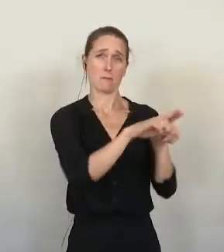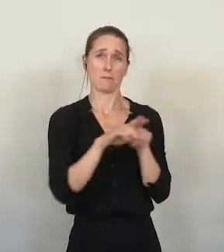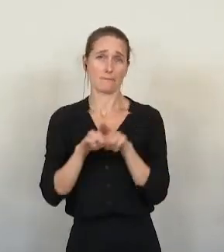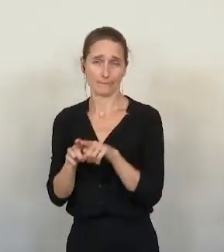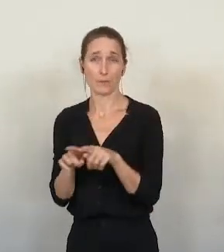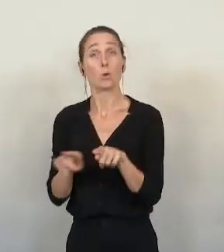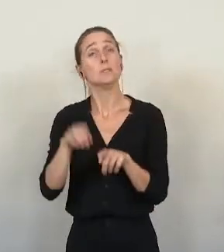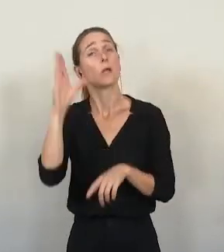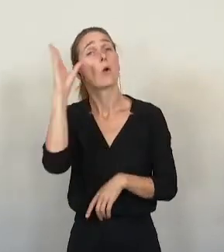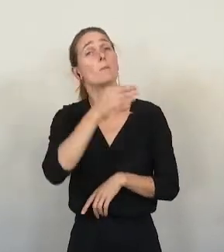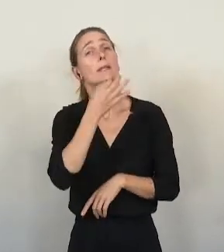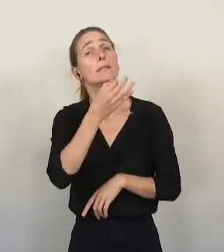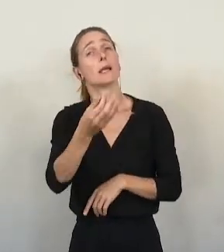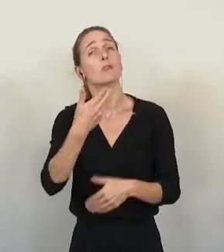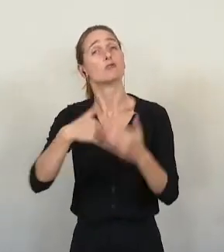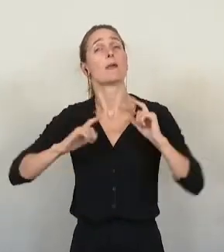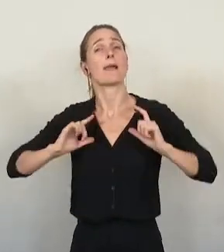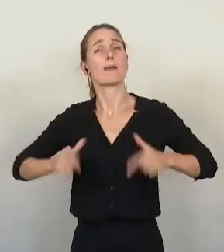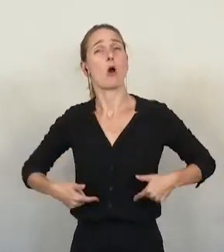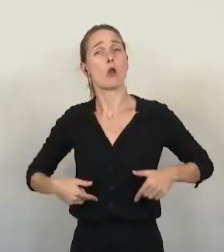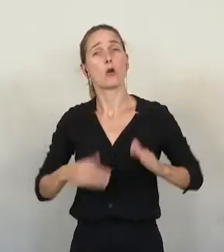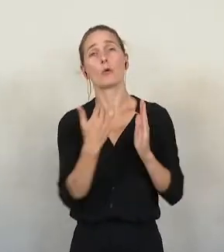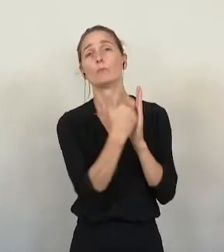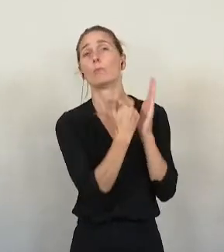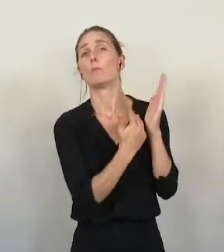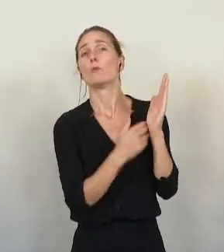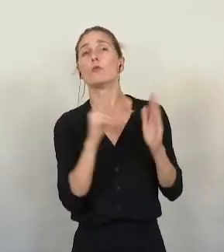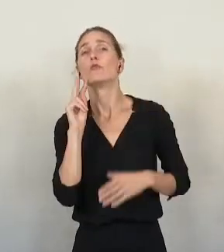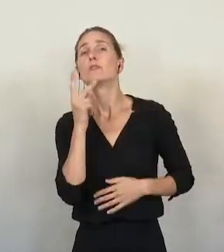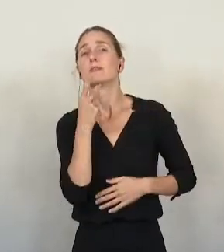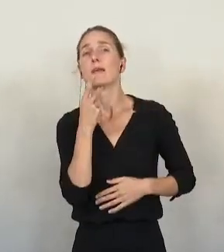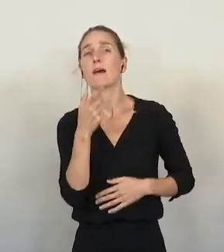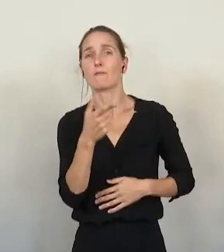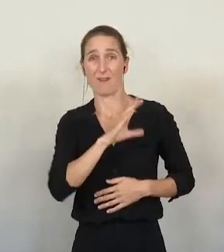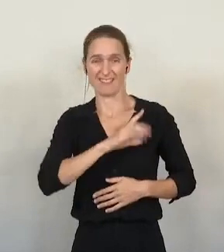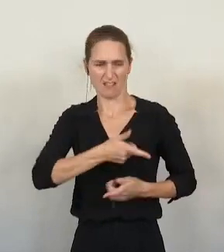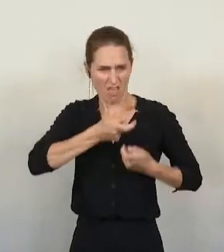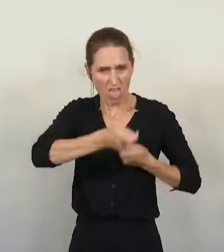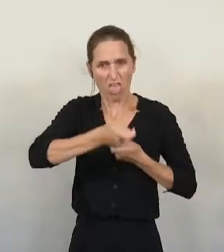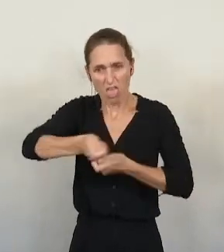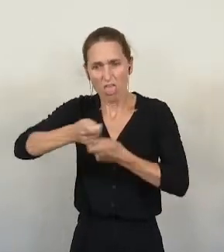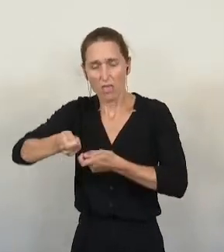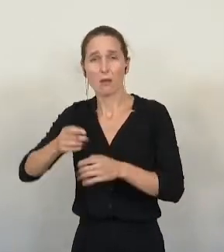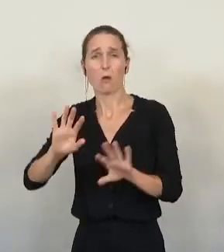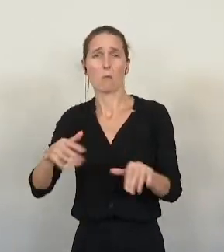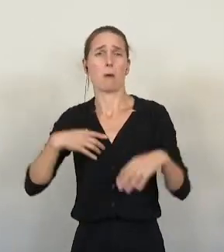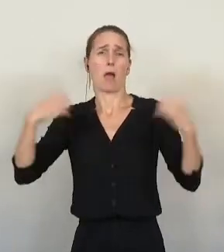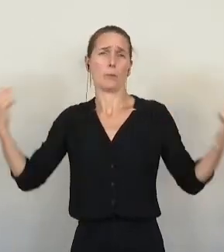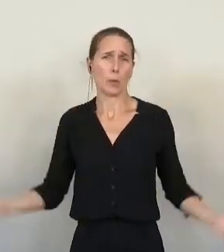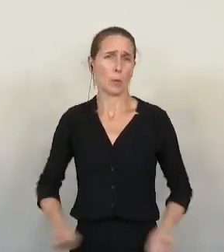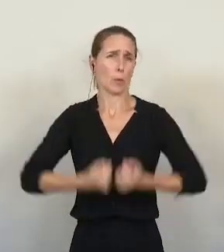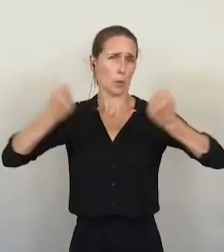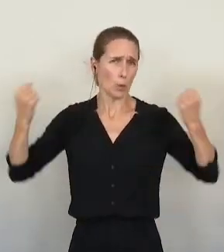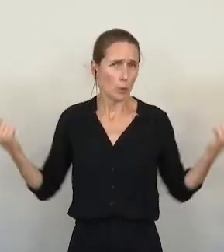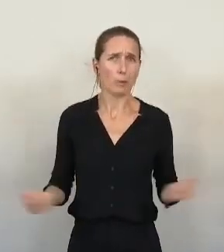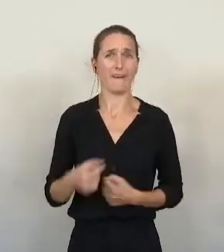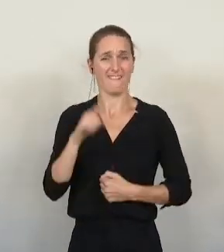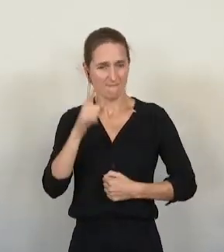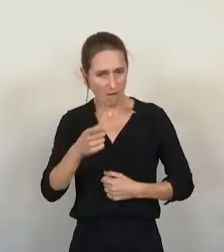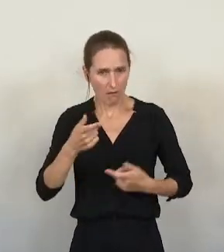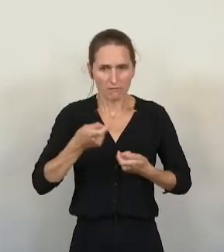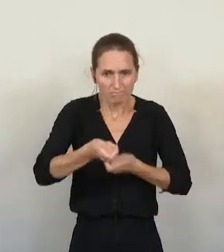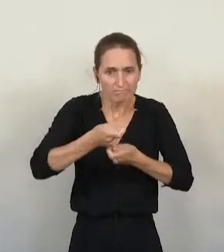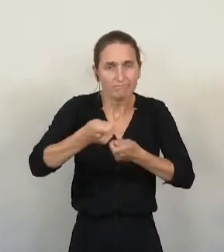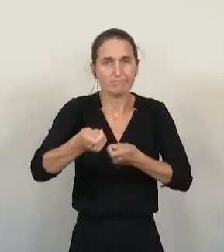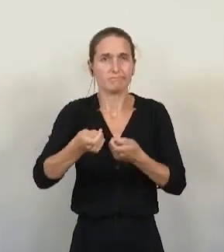menu végétarien dans les écoles, que vous avez tenté d'imposer à grand renfort de communication, en en faisant